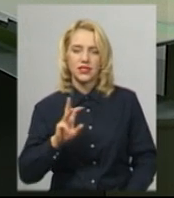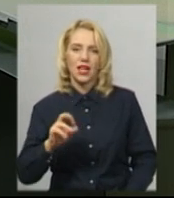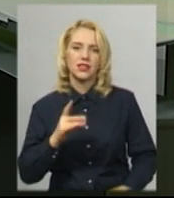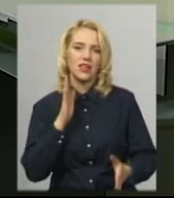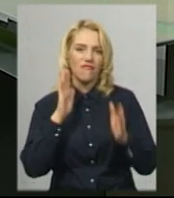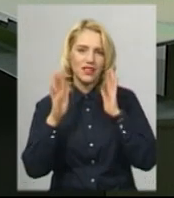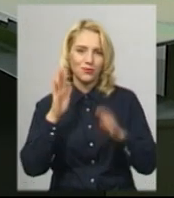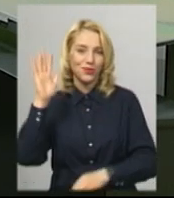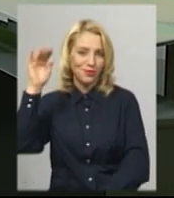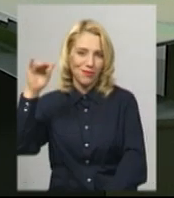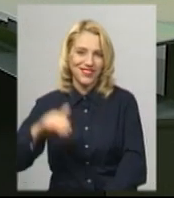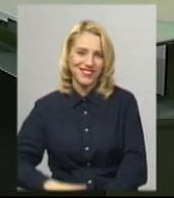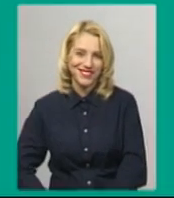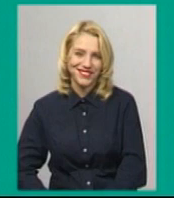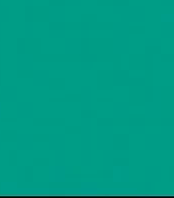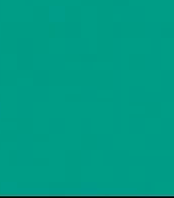сторінці у Фейсбук. Побачимось!